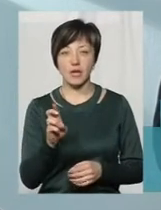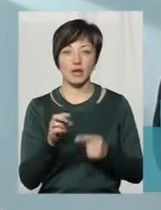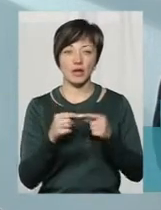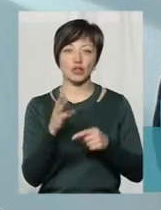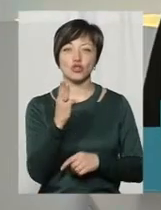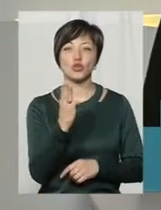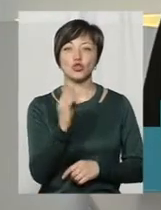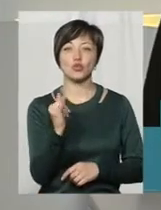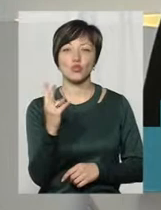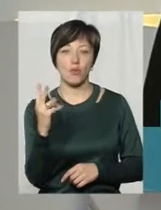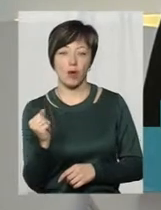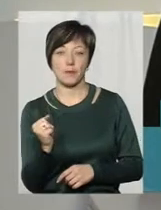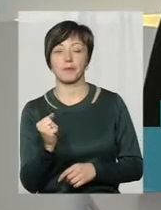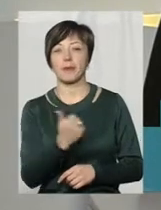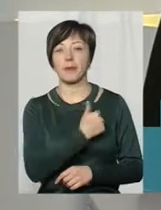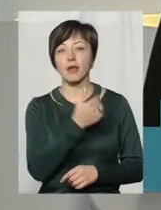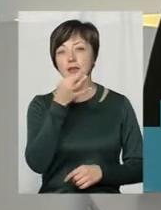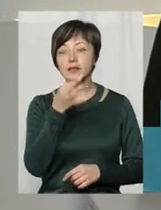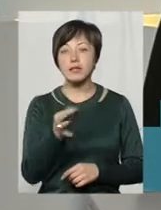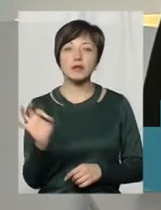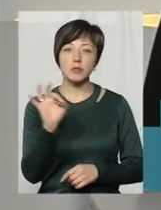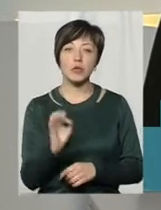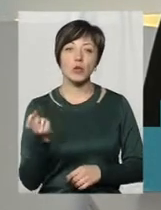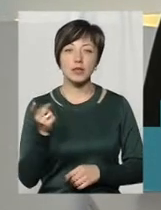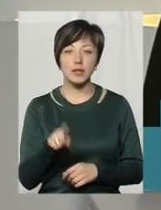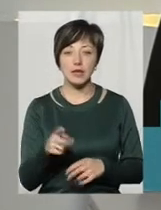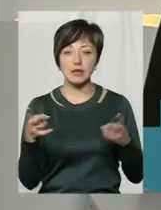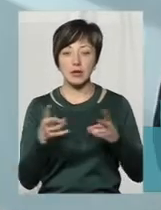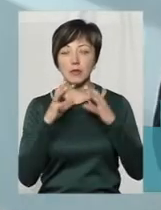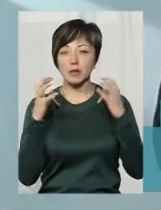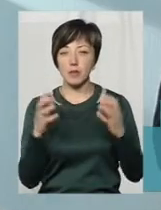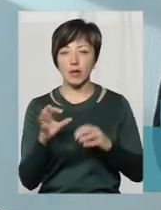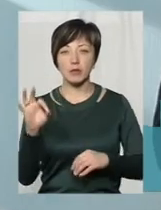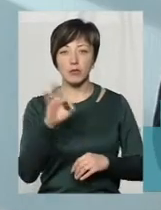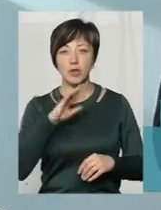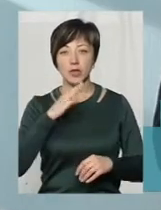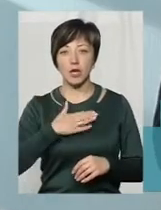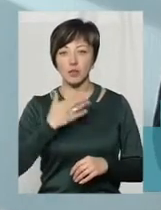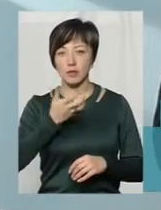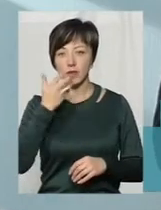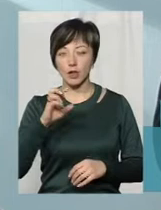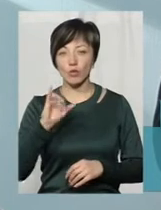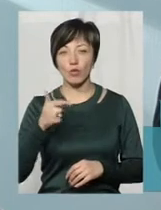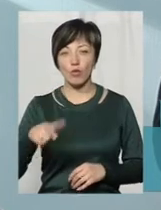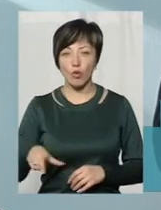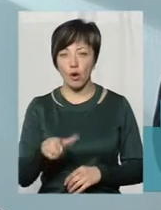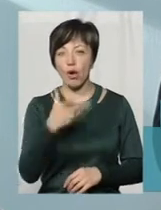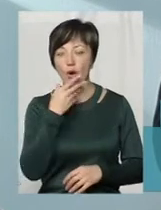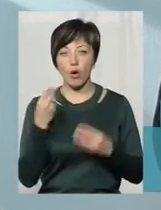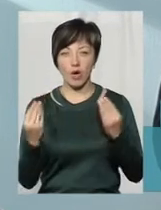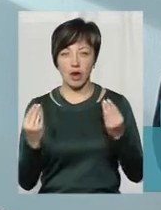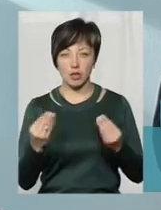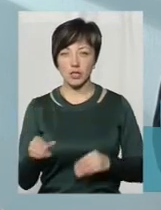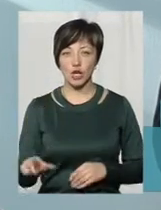щука. Ось, я хочу сказати про те, що треба дбати дійсно про наш Південний Буг, бо це окраса, це